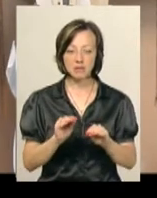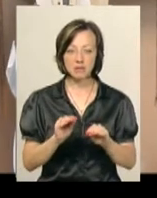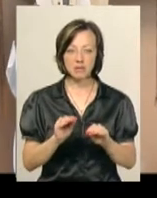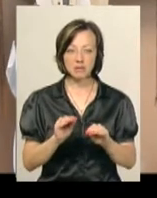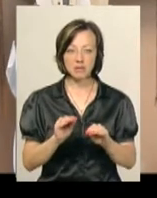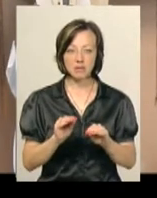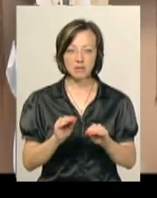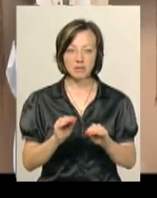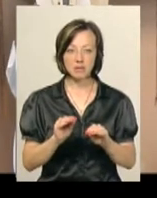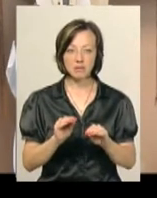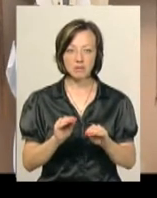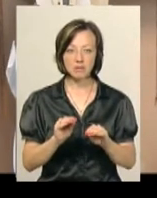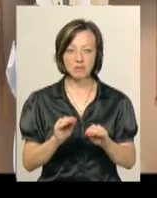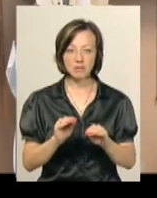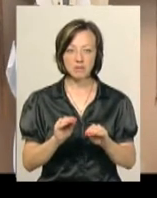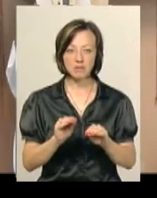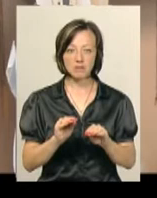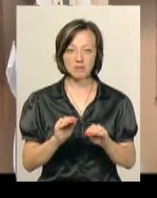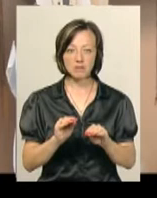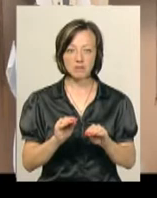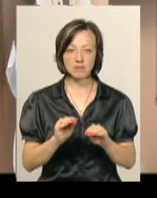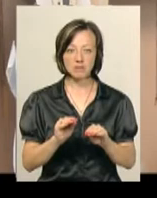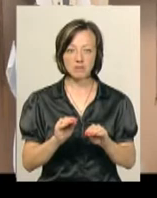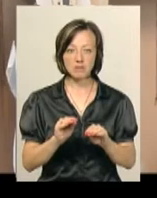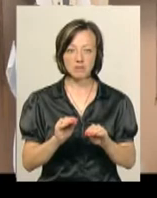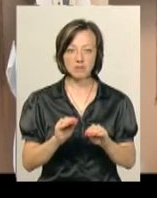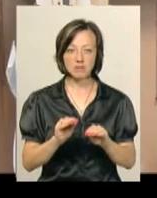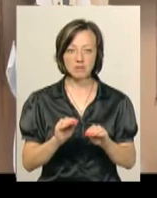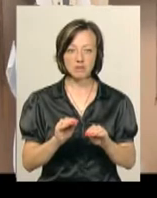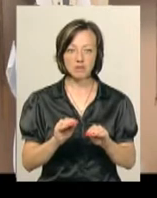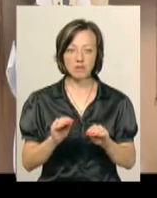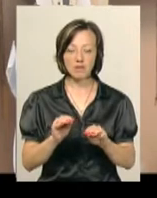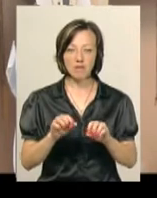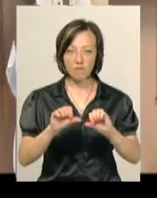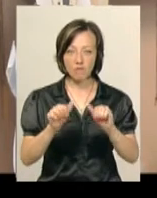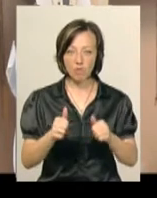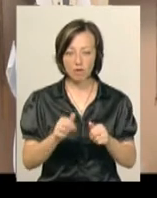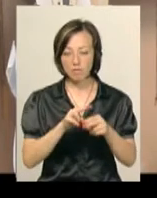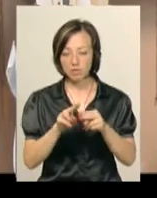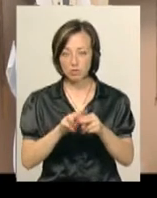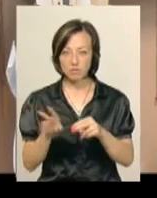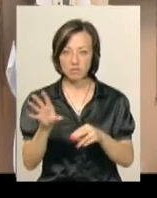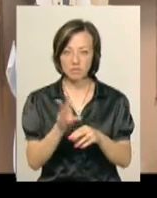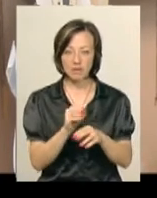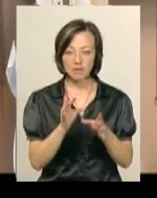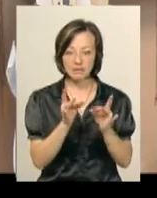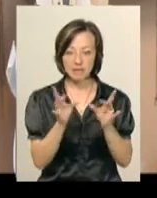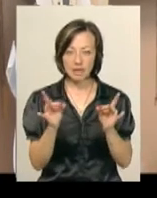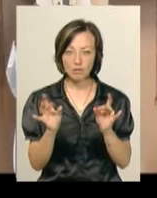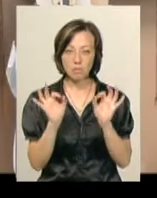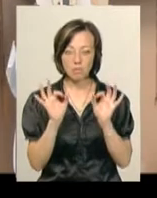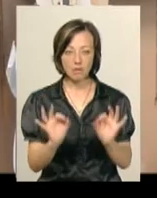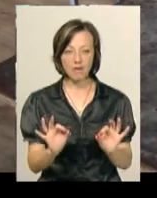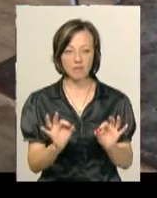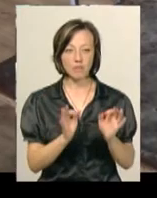углеволокно форми, підточувати це все і склеювати в